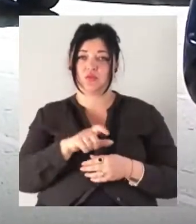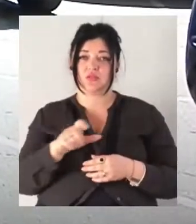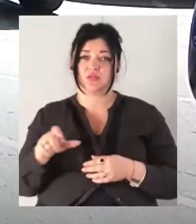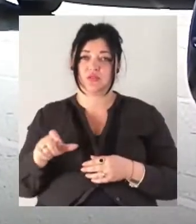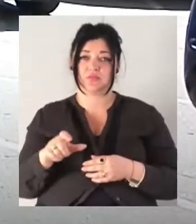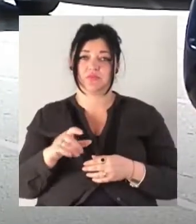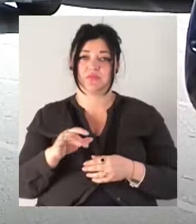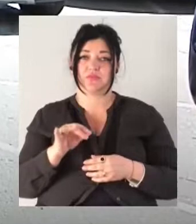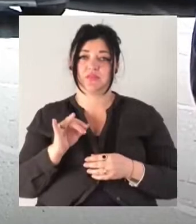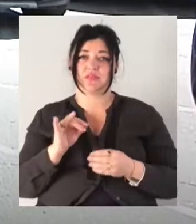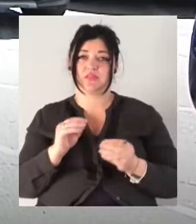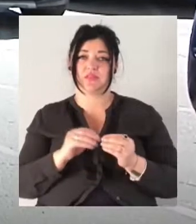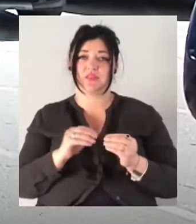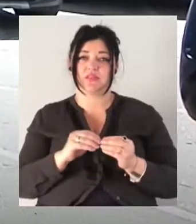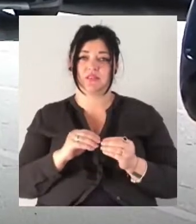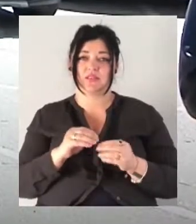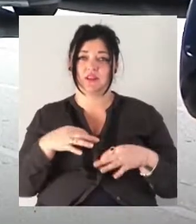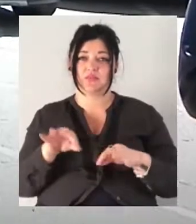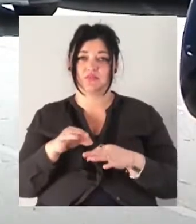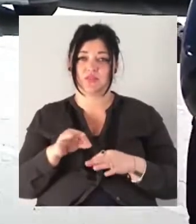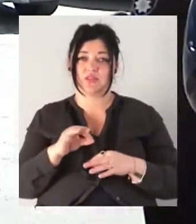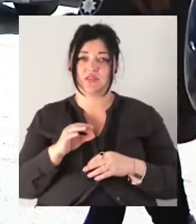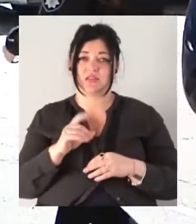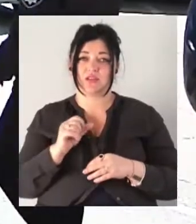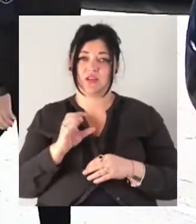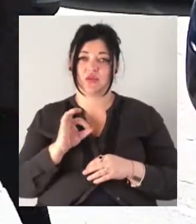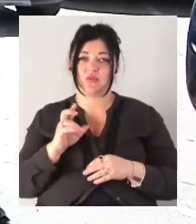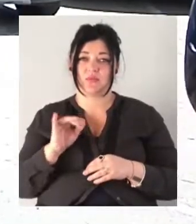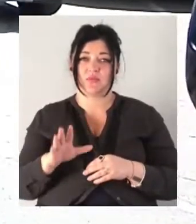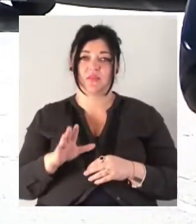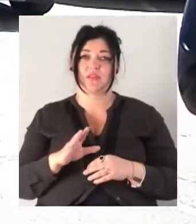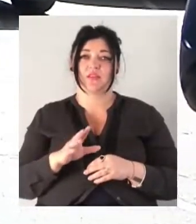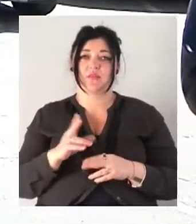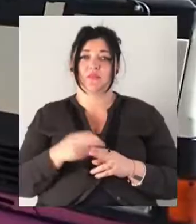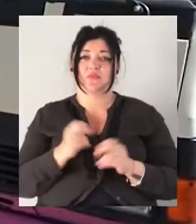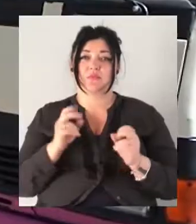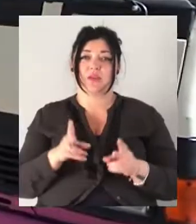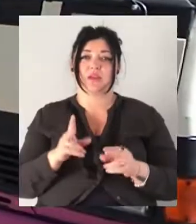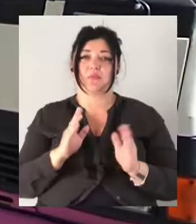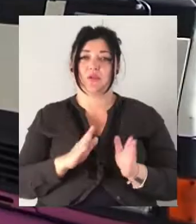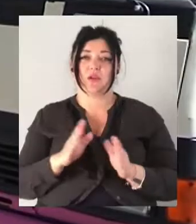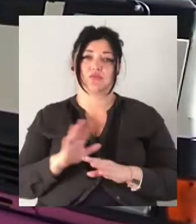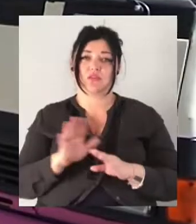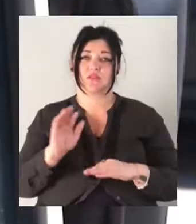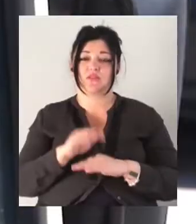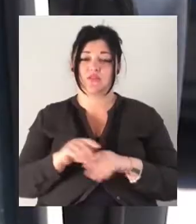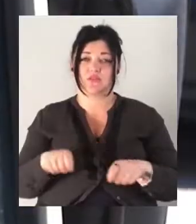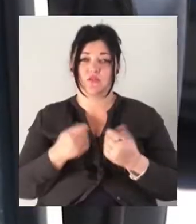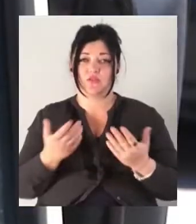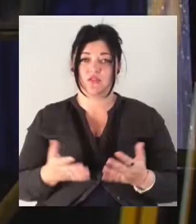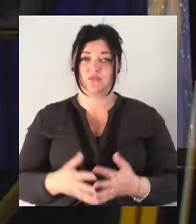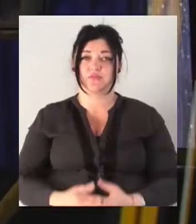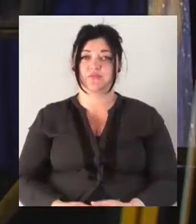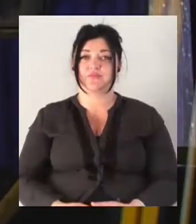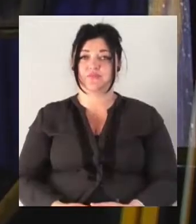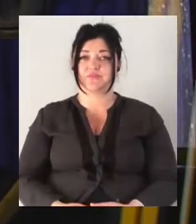засобів. Станемо перешній час, групи порушень публічної безпеки і порядку не зафіксовано. Олександр Ямельниченко, Євген Мислівцев.